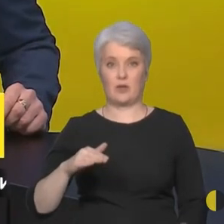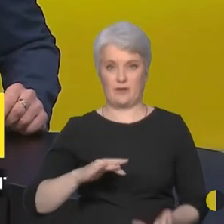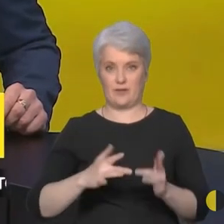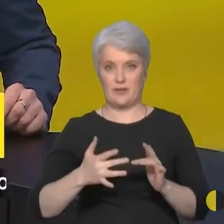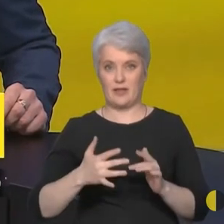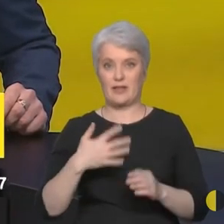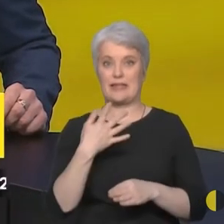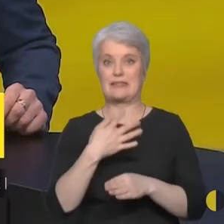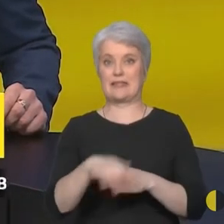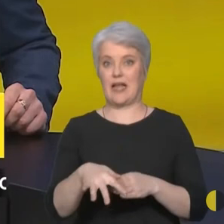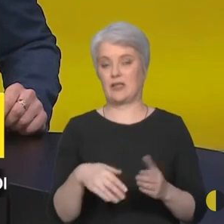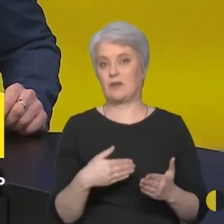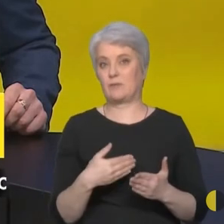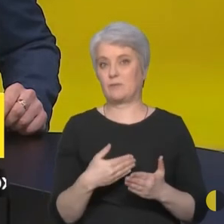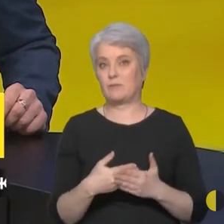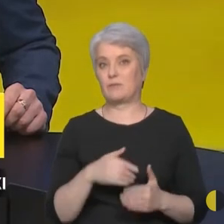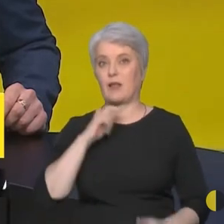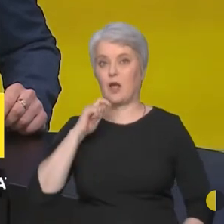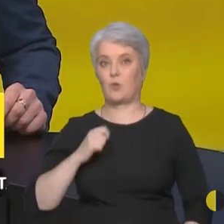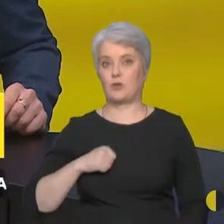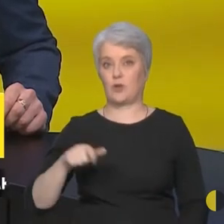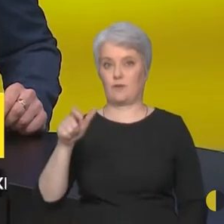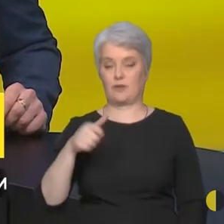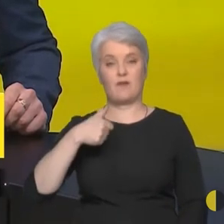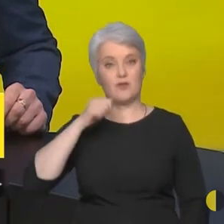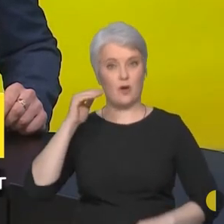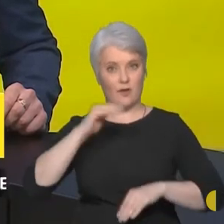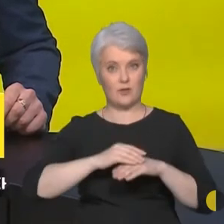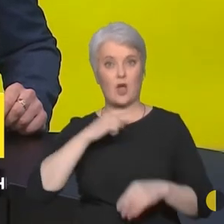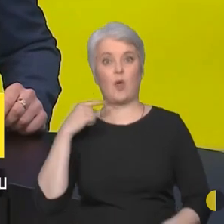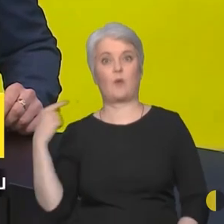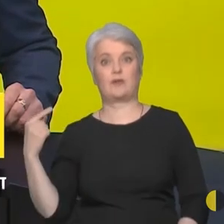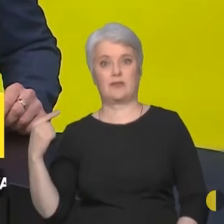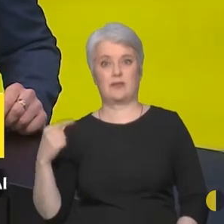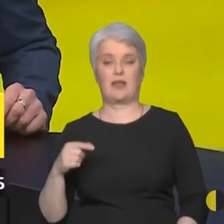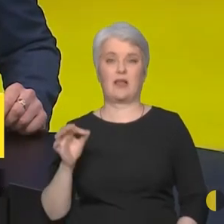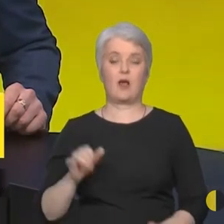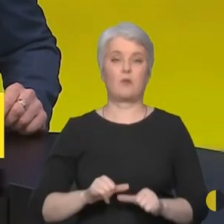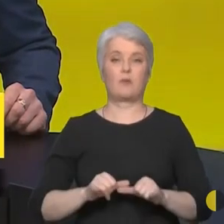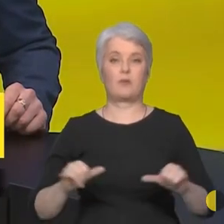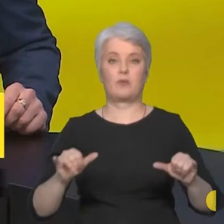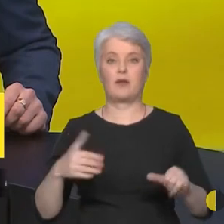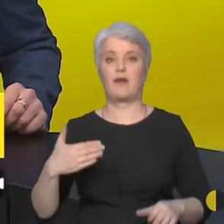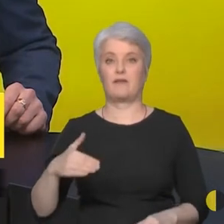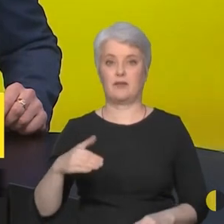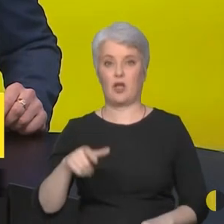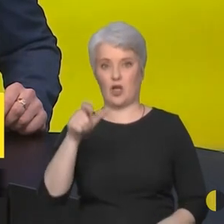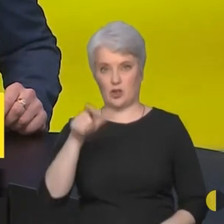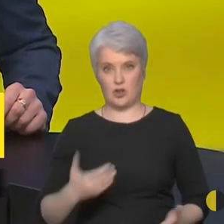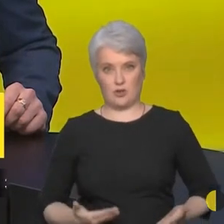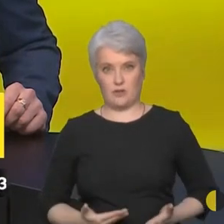військовика. Учора ввечері проросійські ресурси поширили кадри, на яких живому чоловікові відрізали ножем голову.